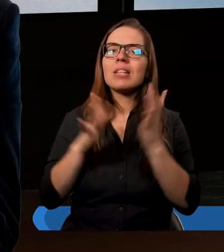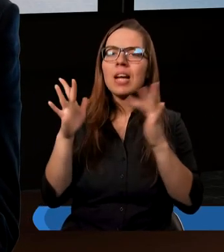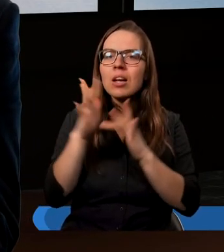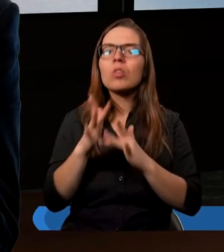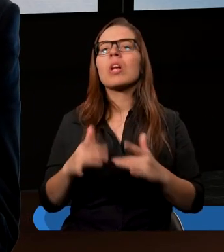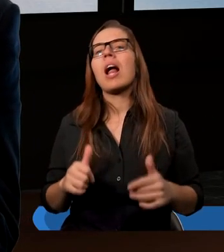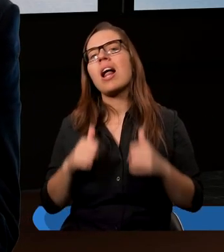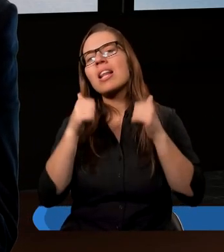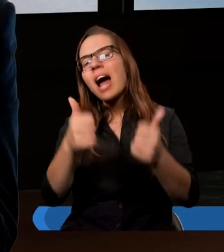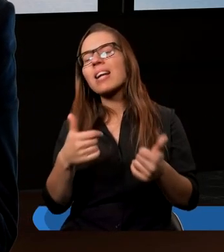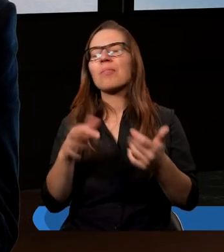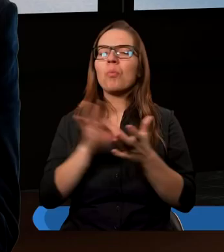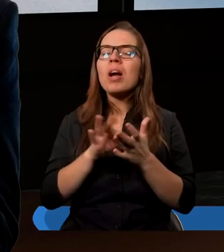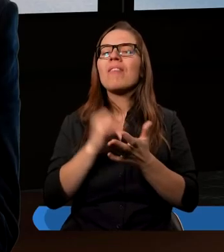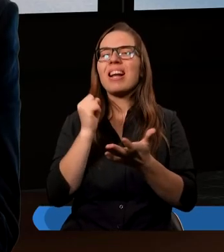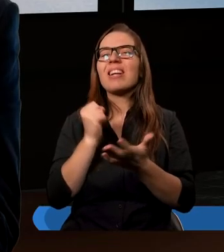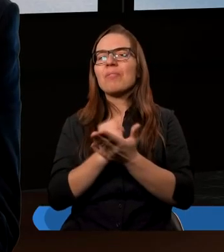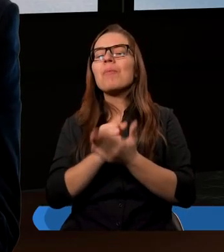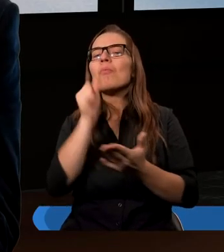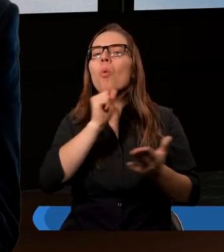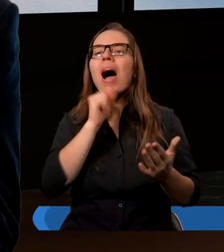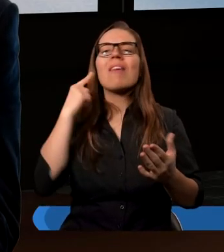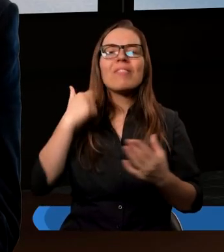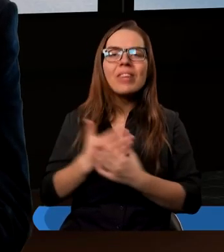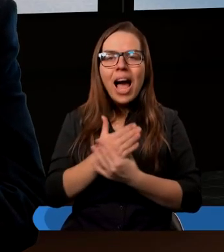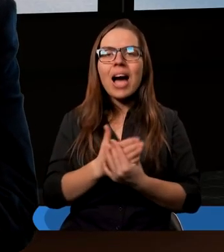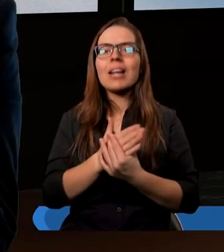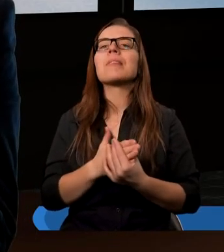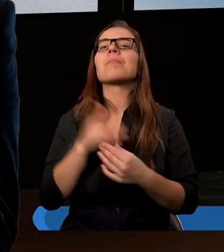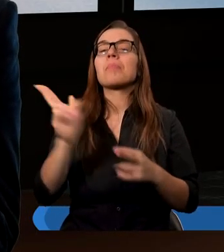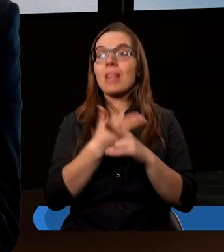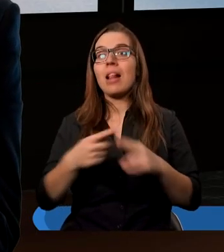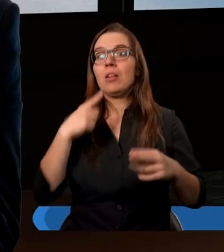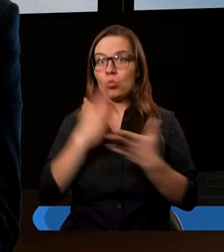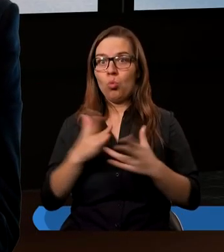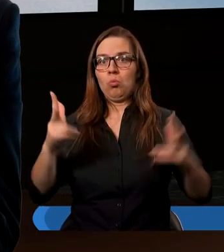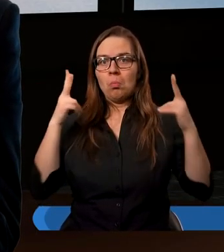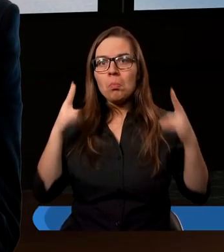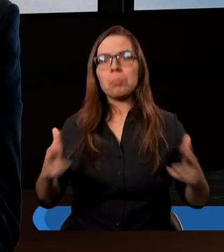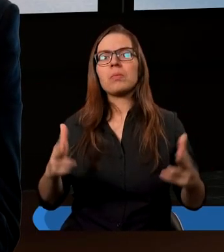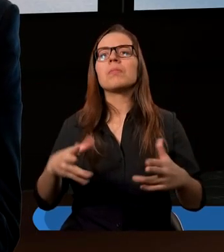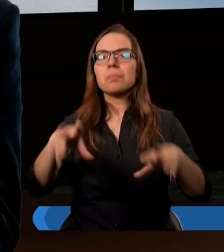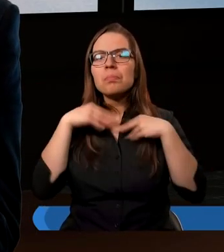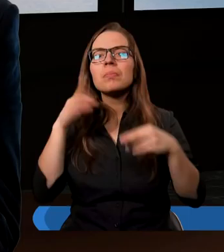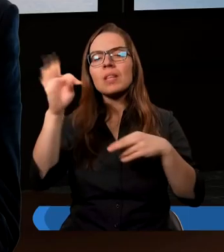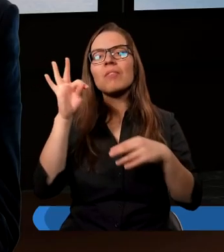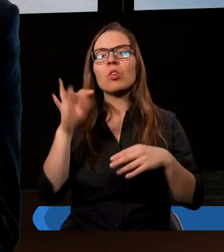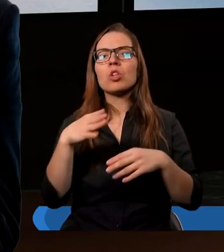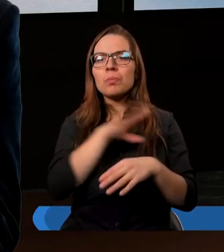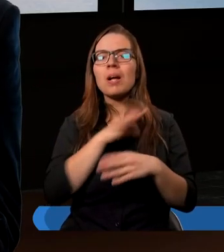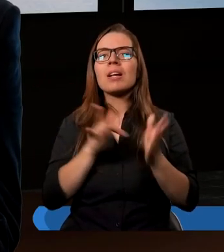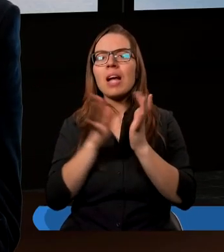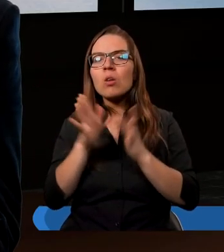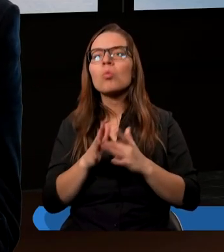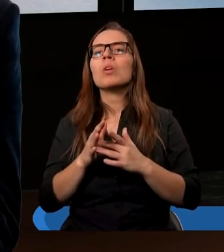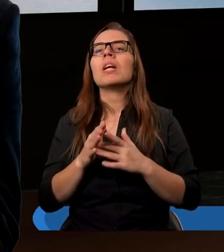następuje wzrost naszej wiary i potem, kiedy już zdecydujemy się przyjąć Pana Jezusa, to jeszcze jesteśmy cały